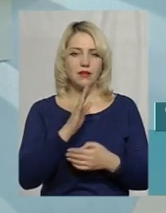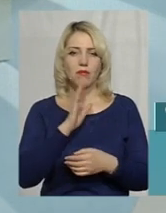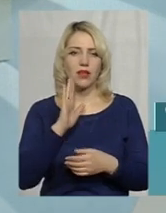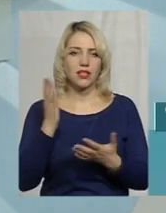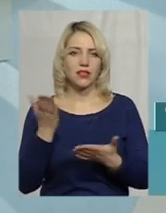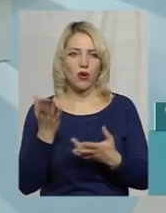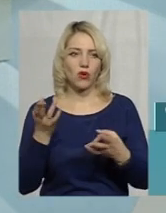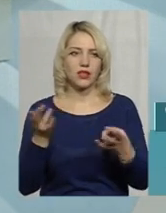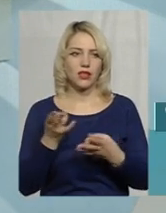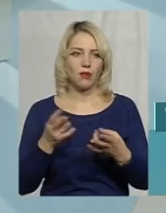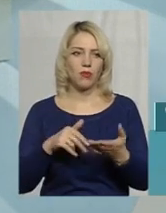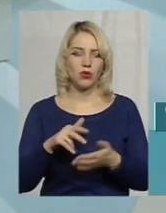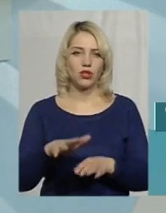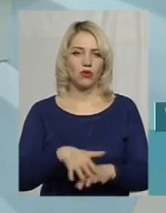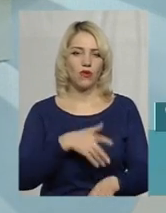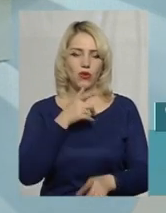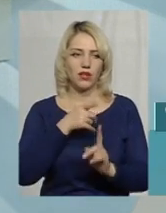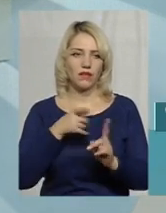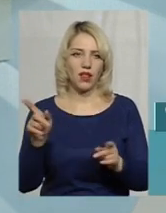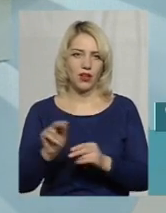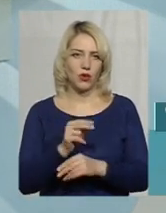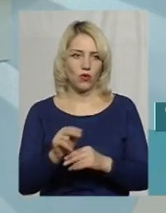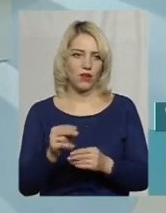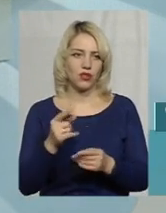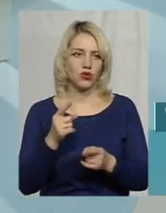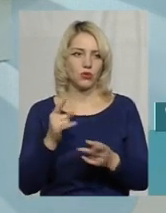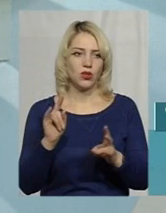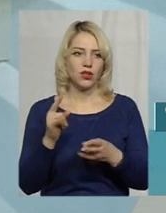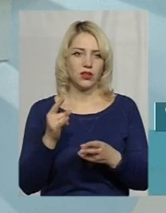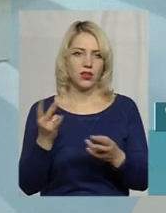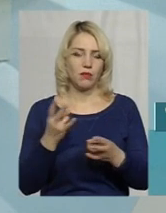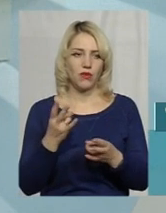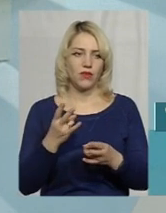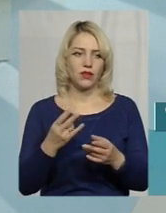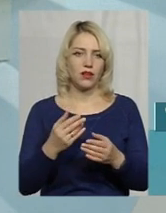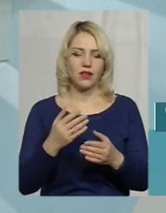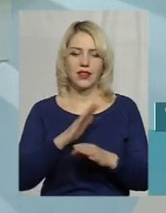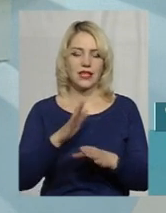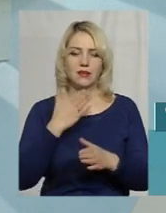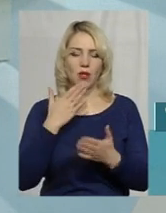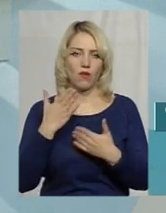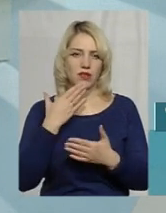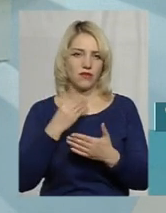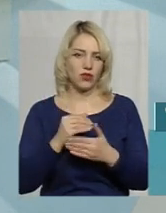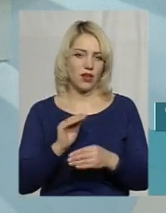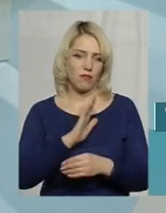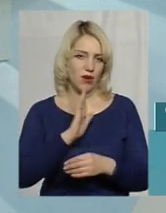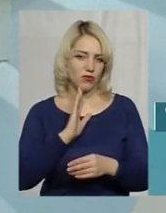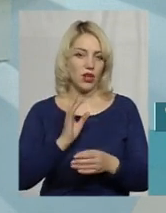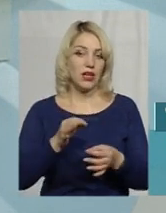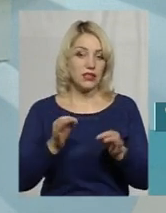треба пройти довготривале лікування. Чому дитина має не комунікувати зі своєю матір'ю. Звичайно, якщо є